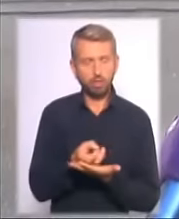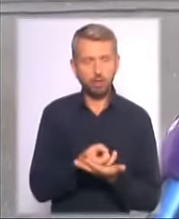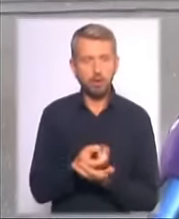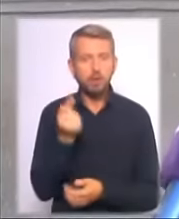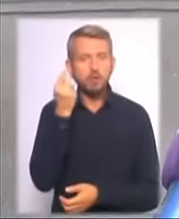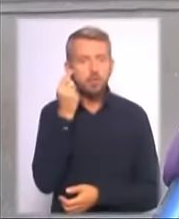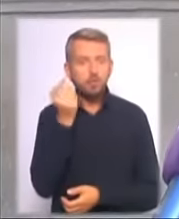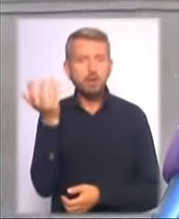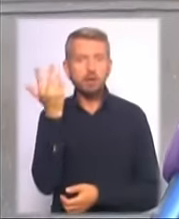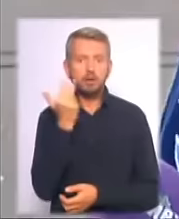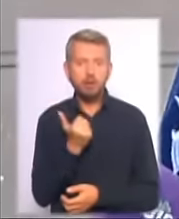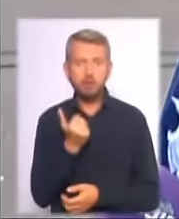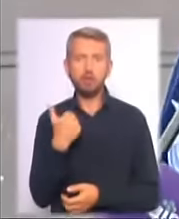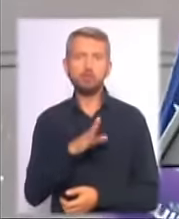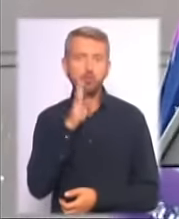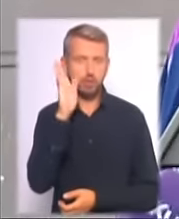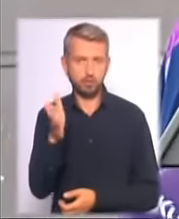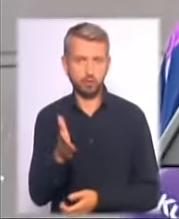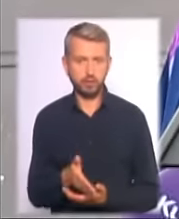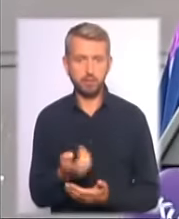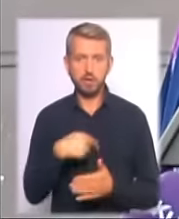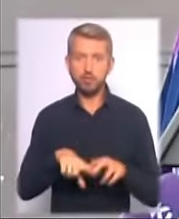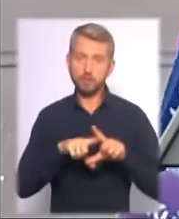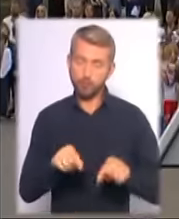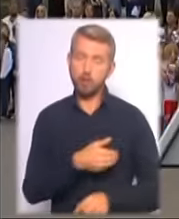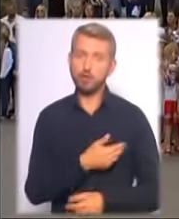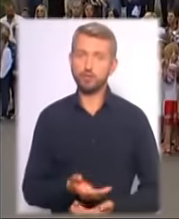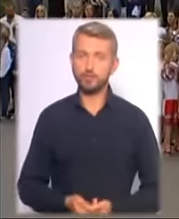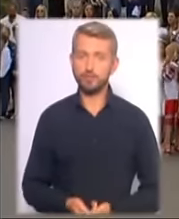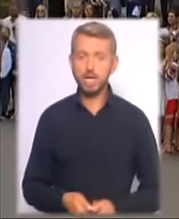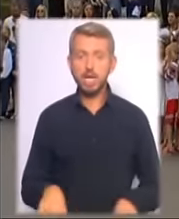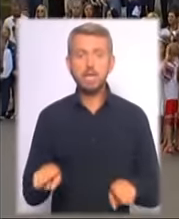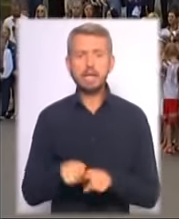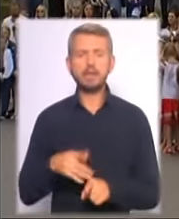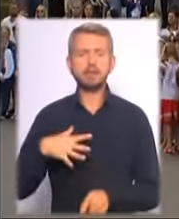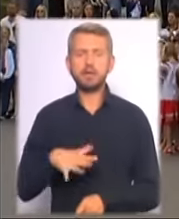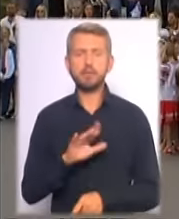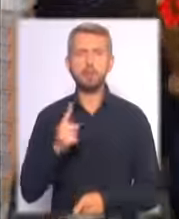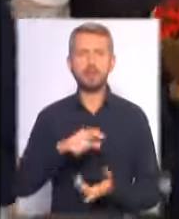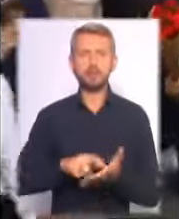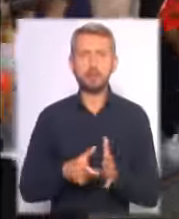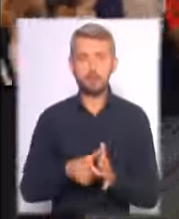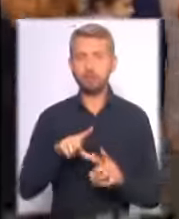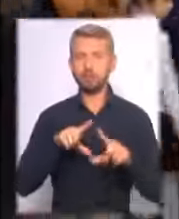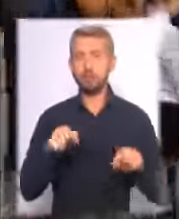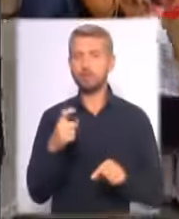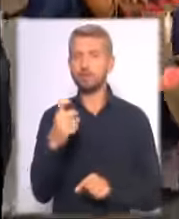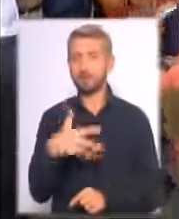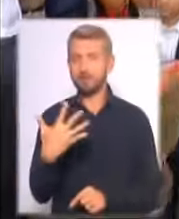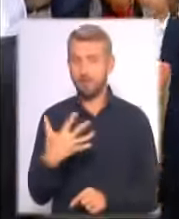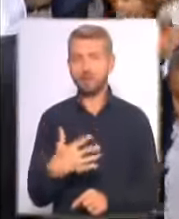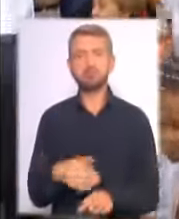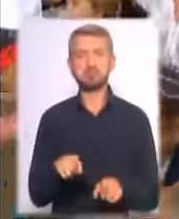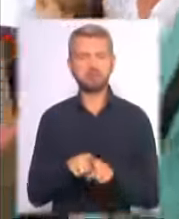коли вже вітла наступить. Тому що в школу хочемо. Таких нетерплячих першачків у 155-й школі 52.